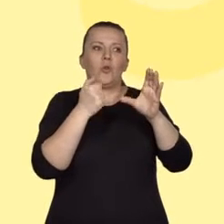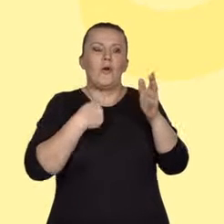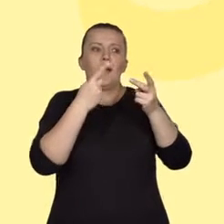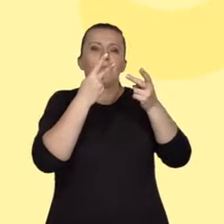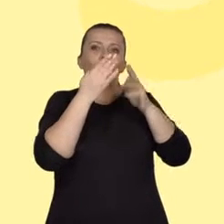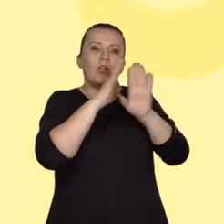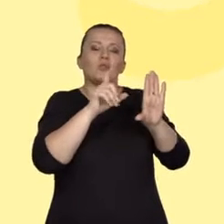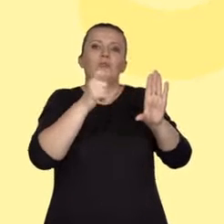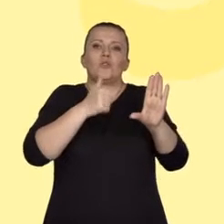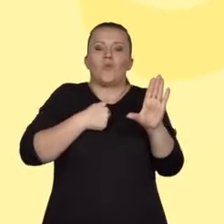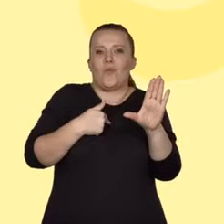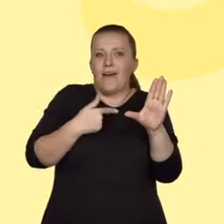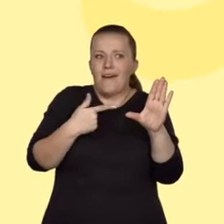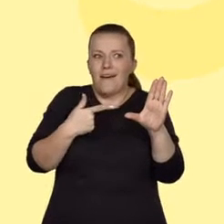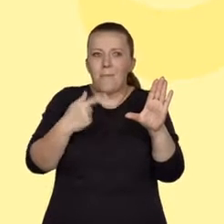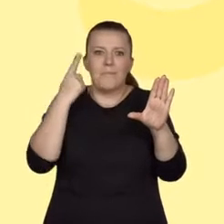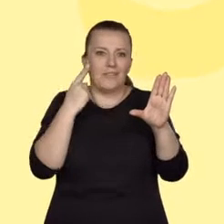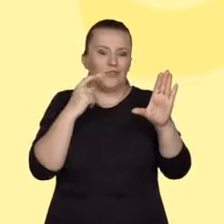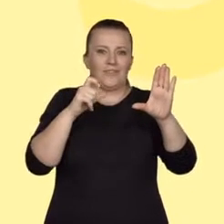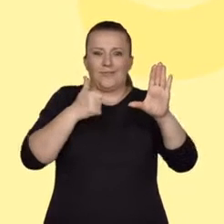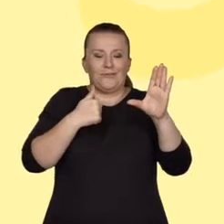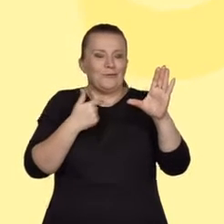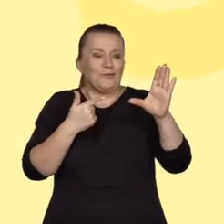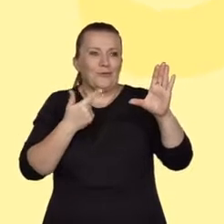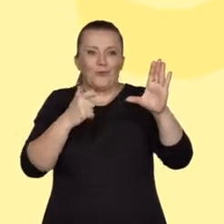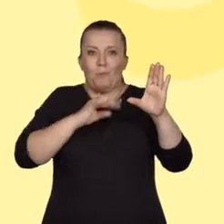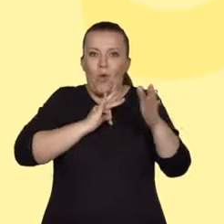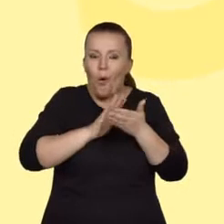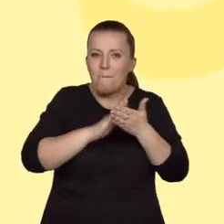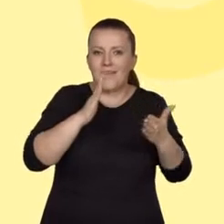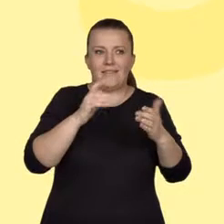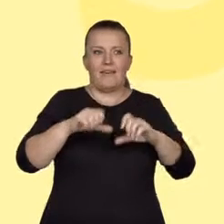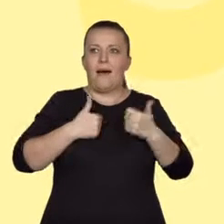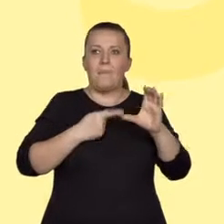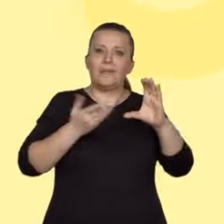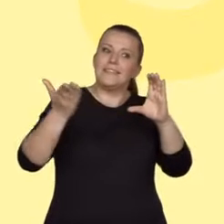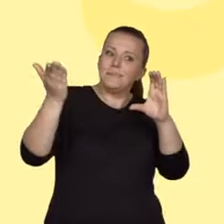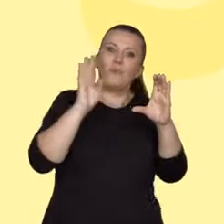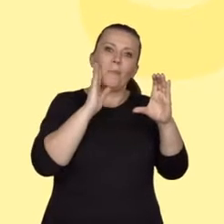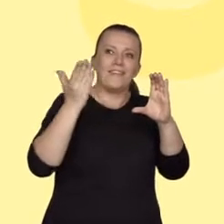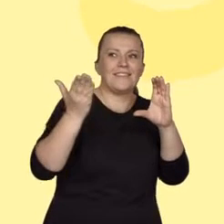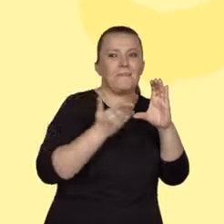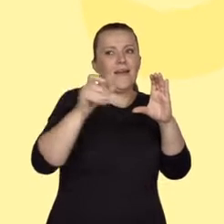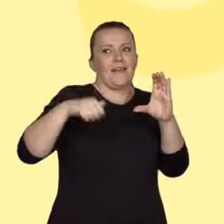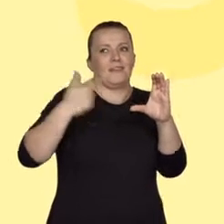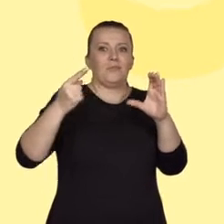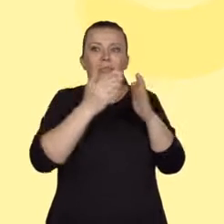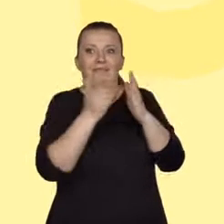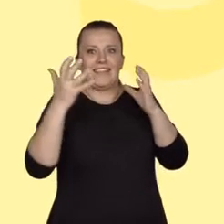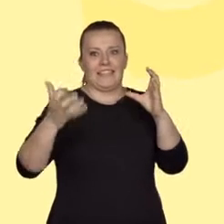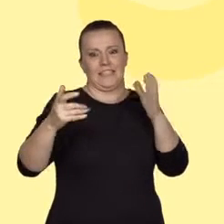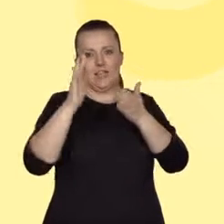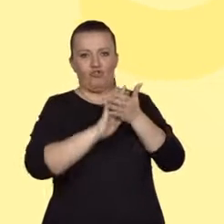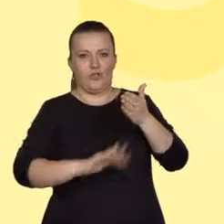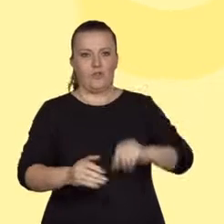oswoić się z naszym stylem i sposobem myślenia, wejść w sytuację odbiorcy naszej wypowiedzi. Po drugie, wstęp powinien stanowić formę przedstawienia się.